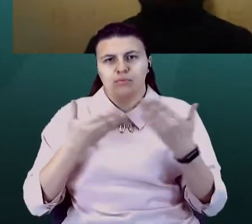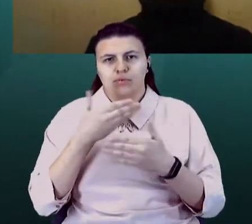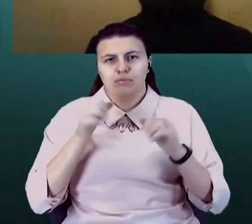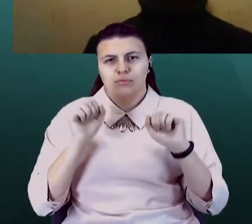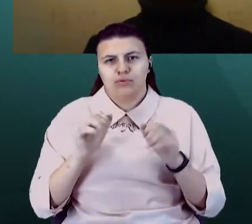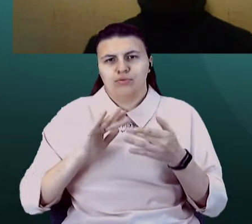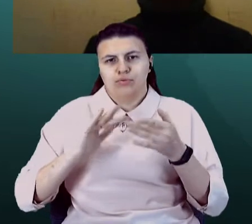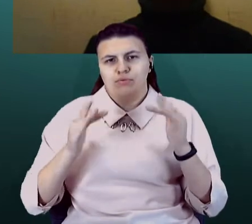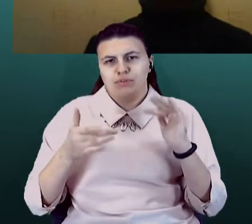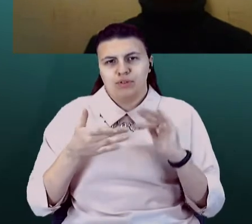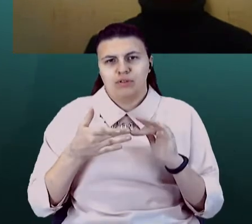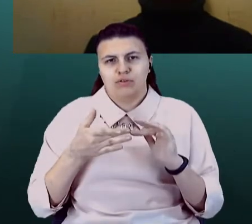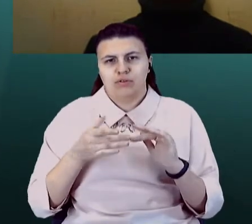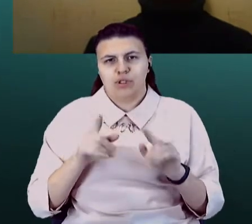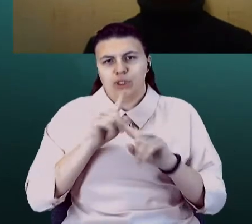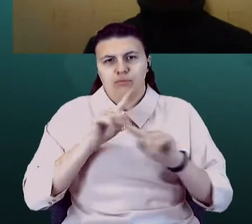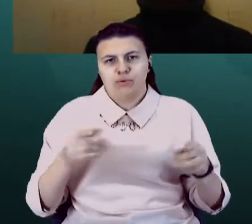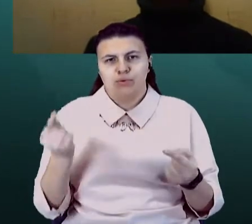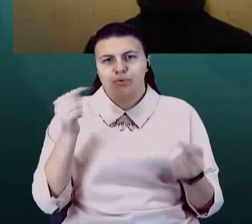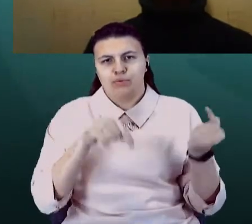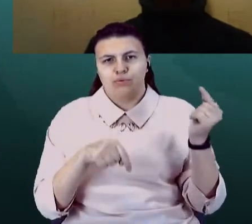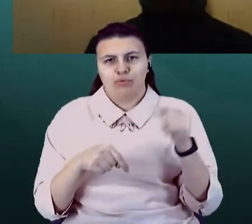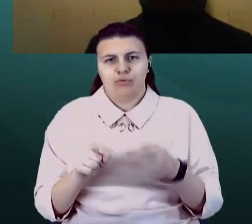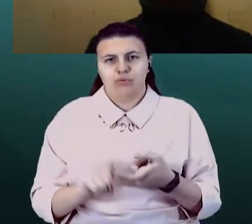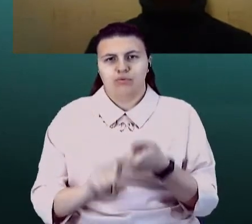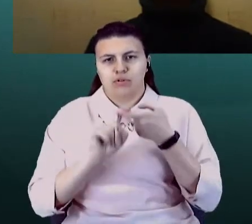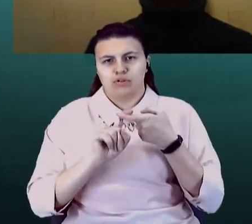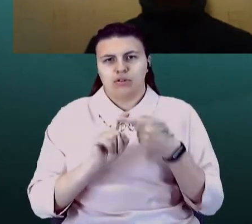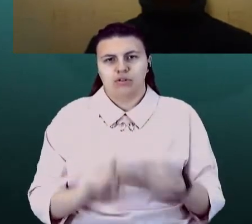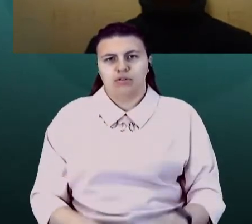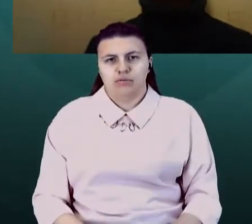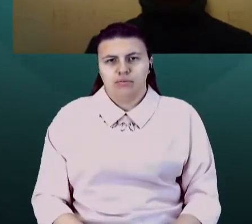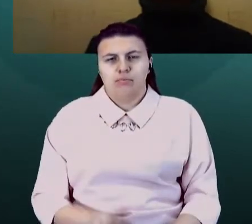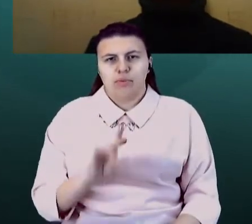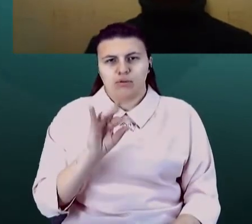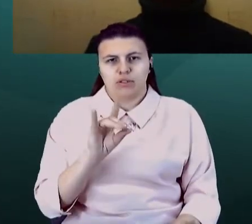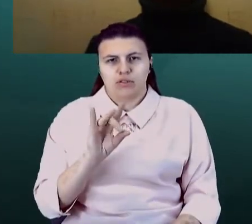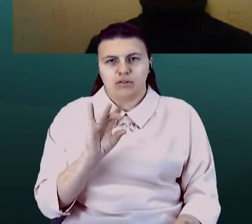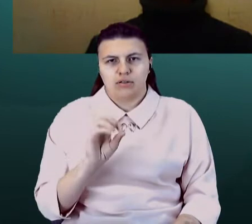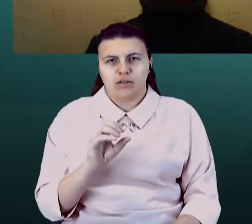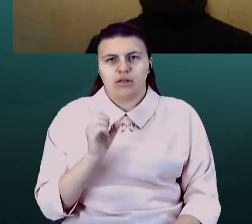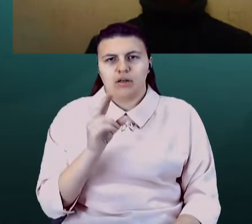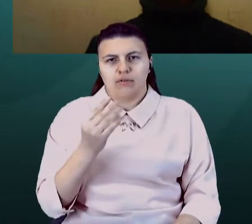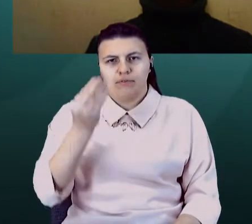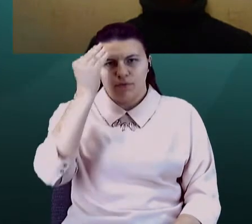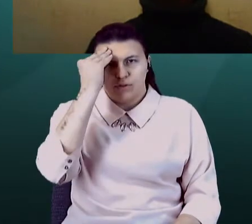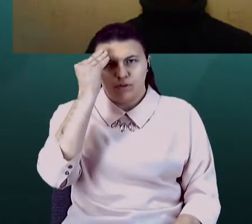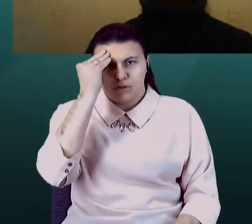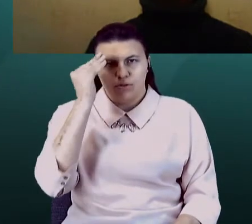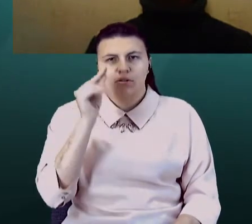не будемо друг друга заражати. Пане Олександре, як Ви вважаєте, спрацюють ось такі